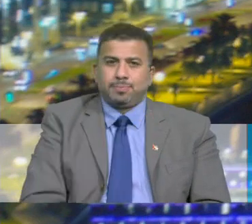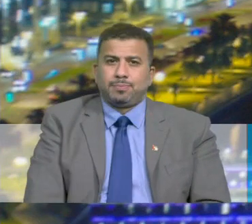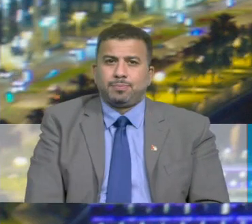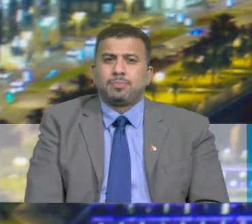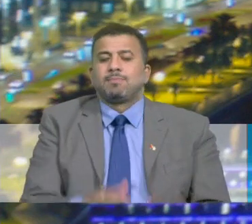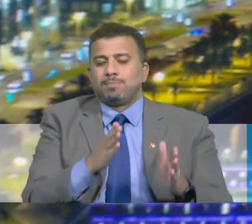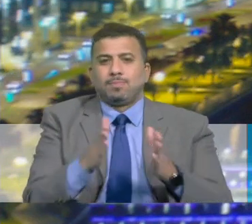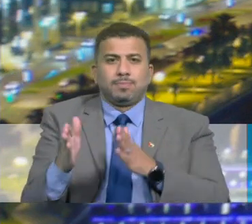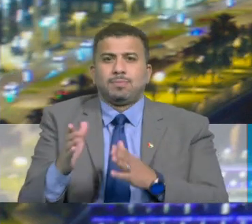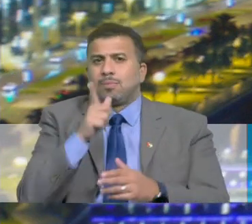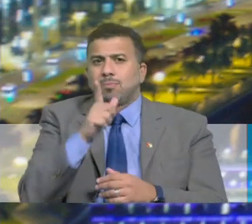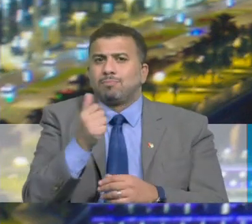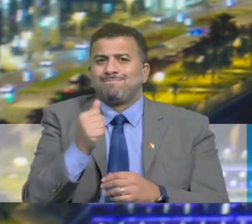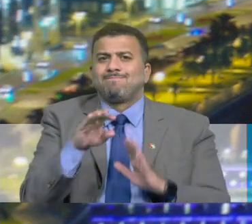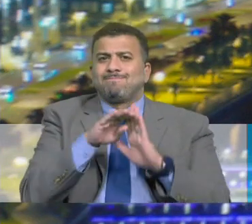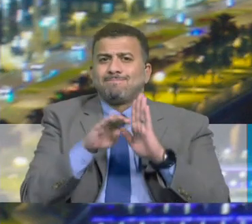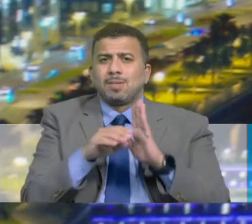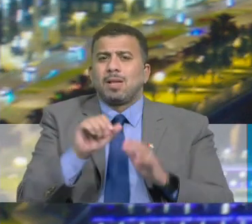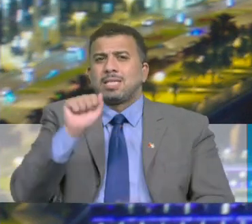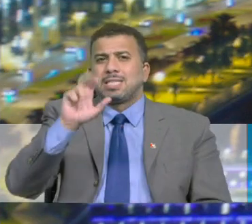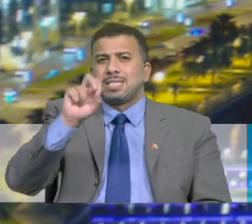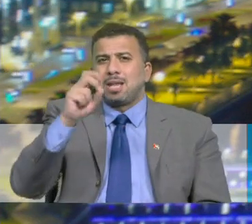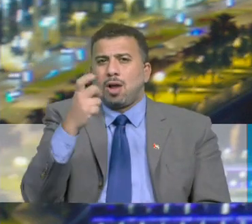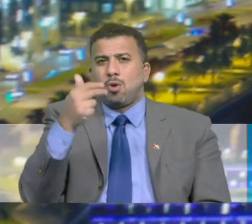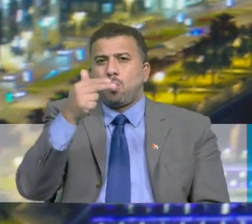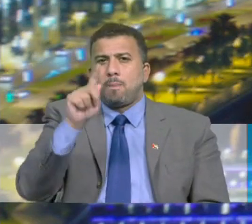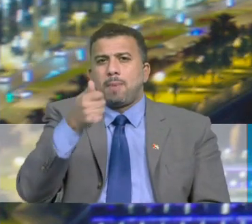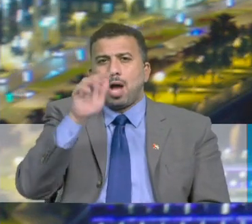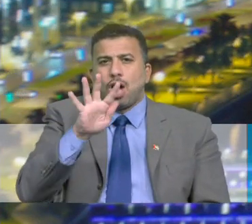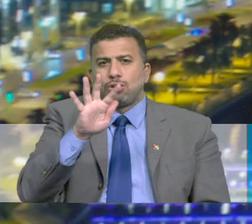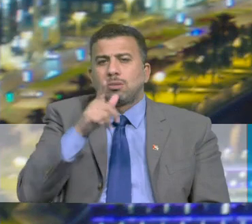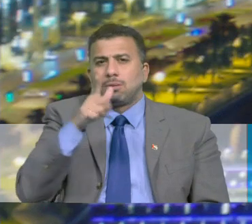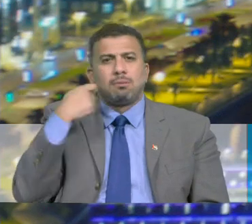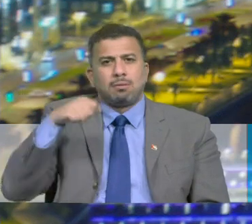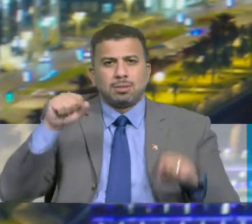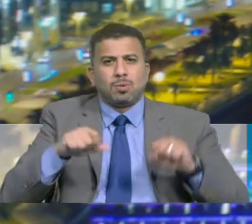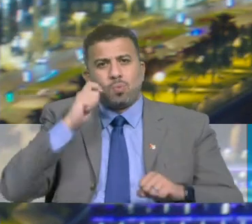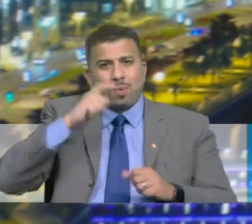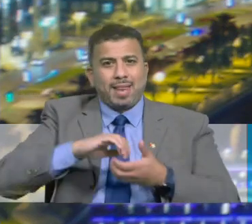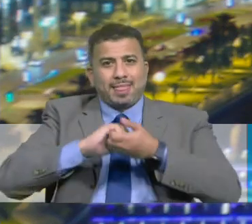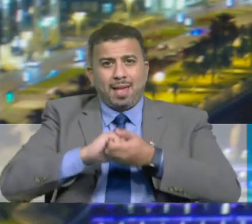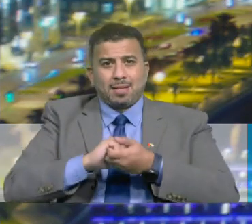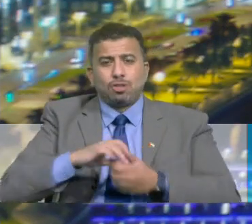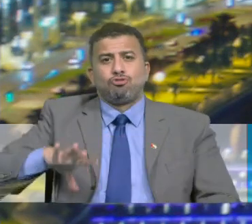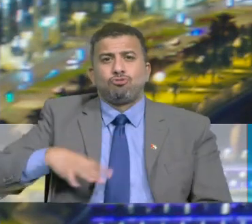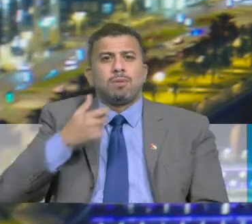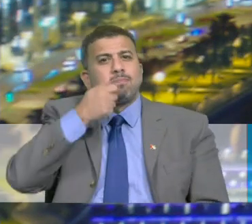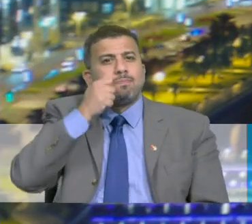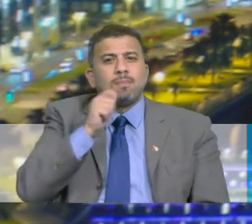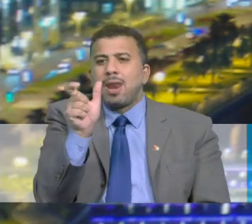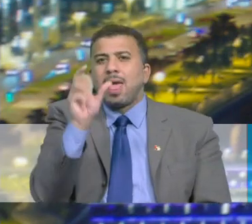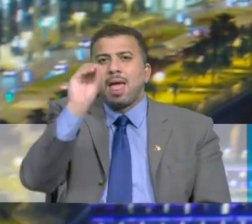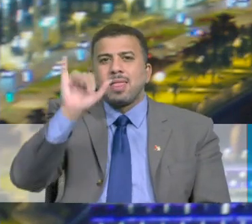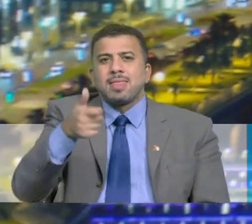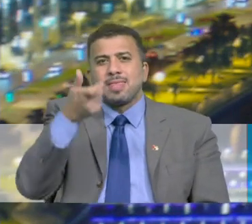وعلى هامش الجلسة الإجرائية شهد معالي سقرغباش رئيس المجلس الوطني الاتحادي ومعالي الشيخ انهيان بن